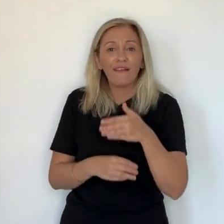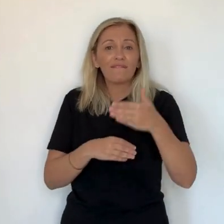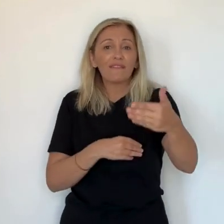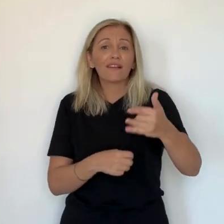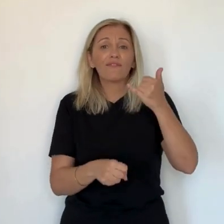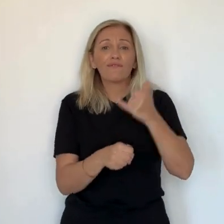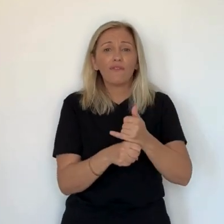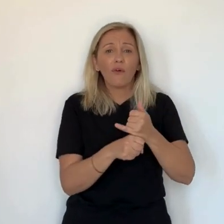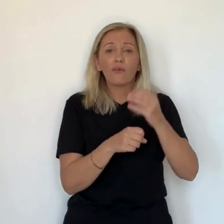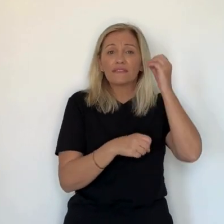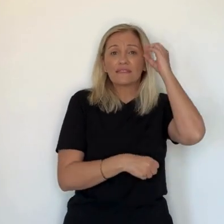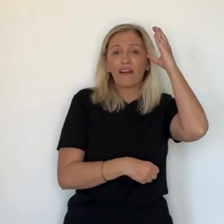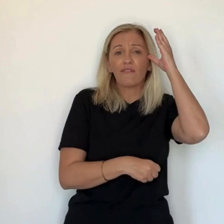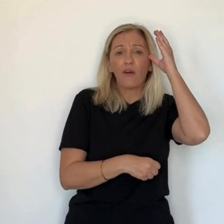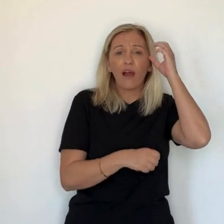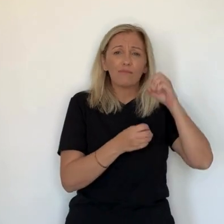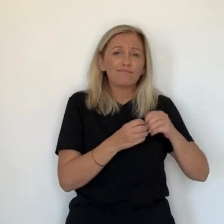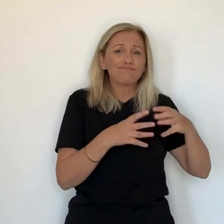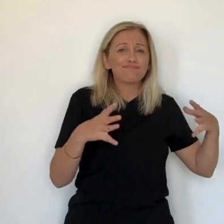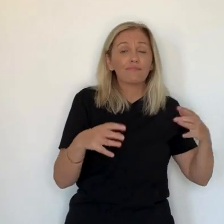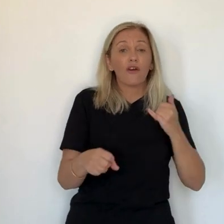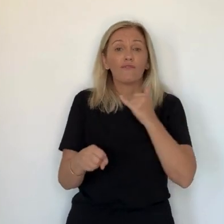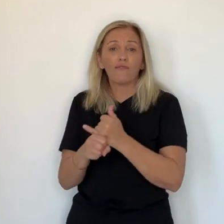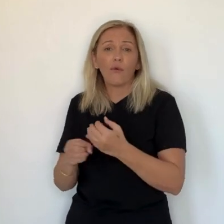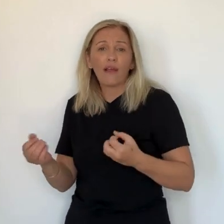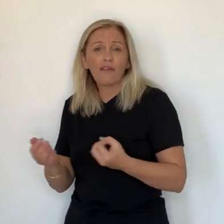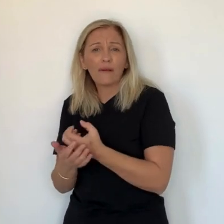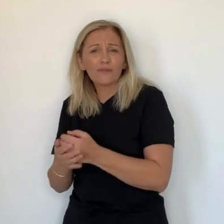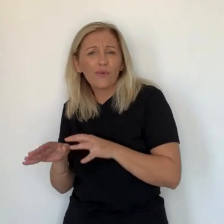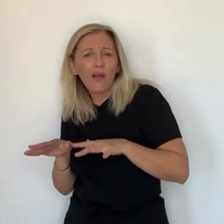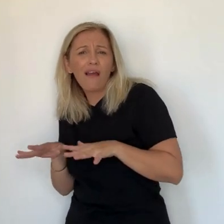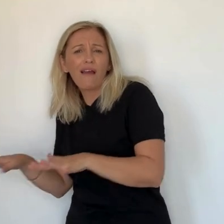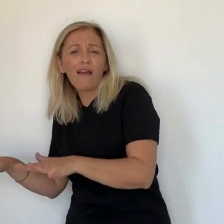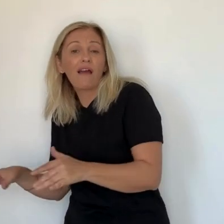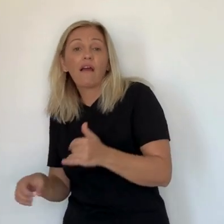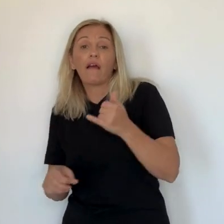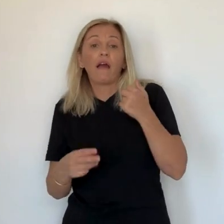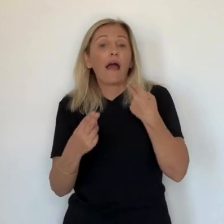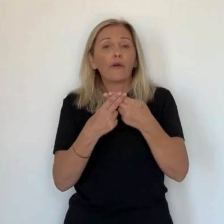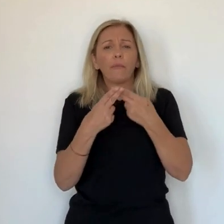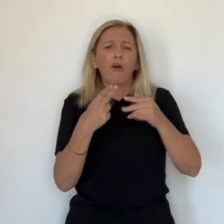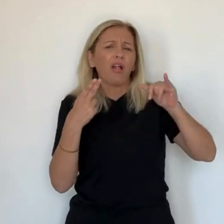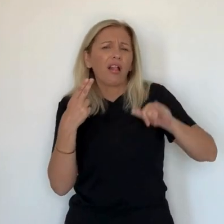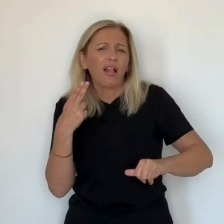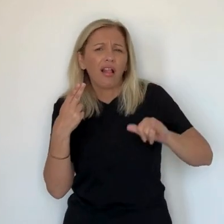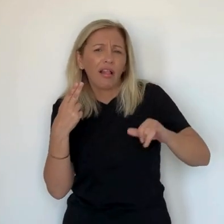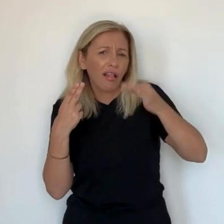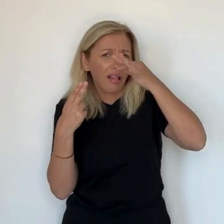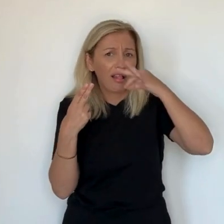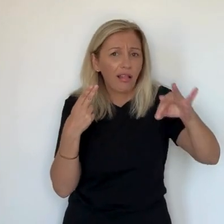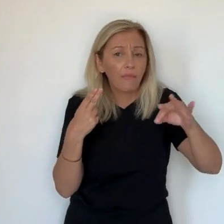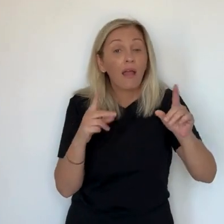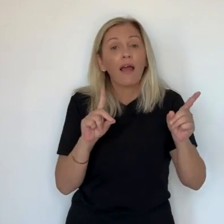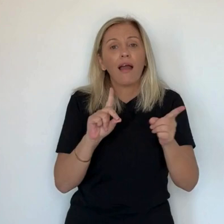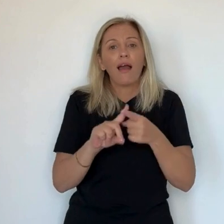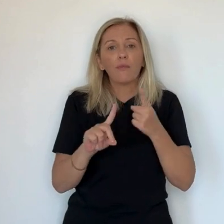au faux savoir qui se développe, face aux fake news, aux arguments de bas étage,